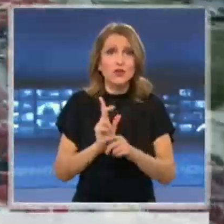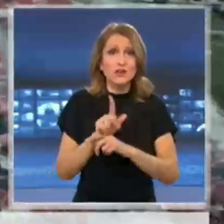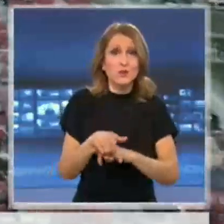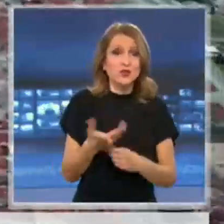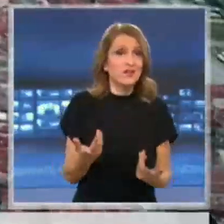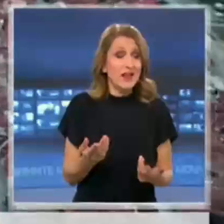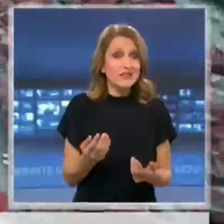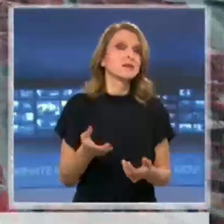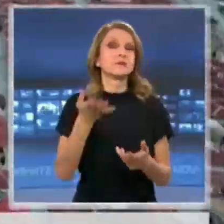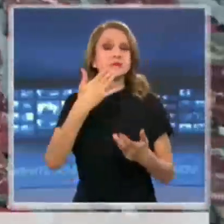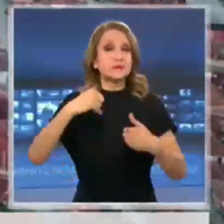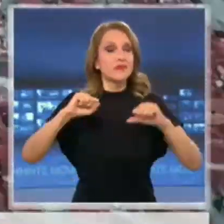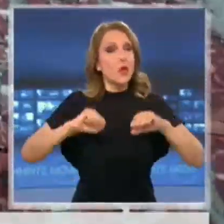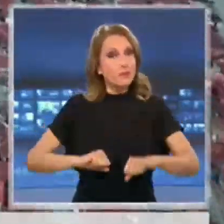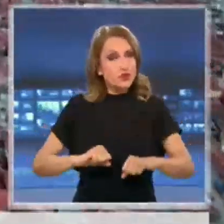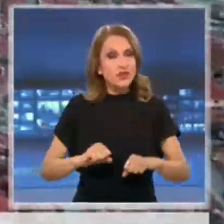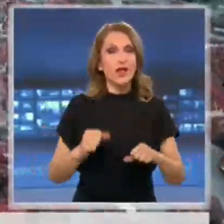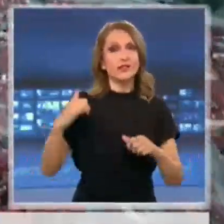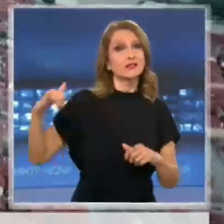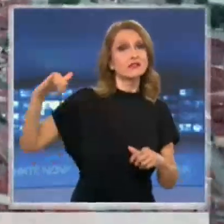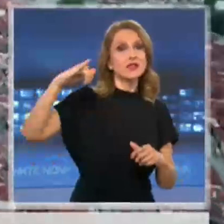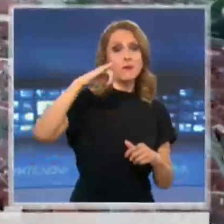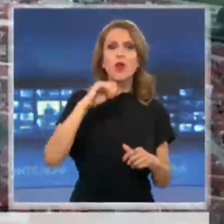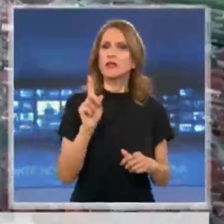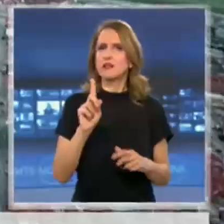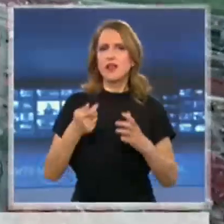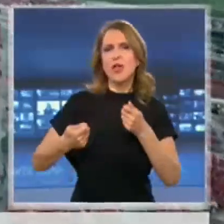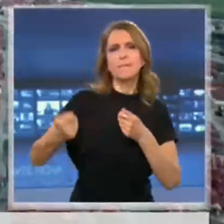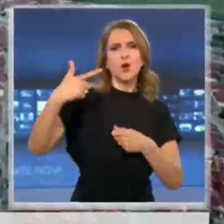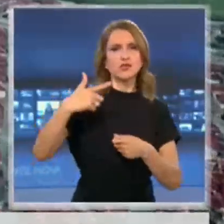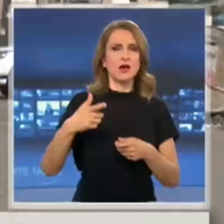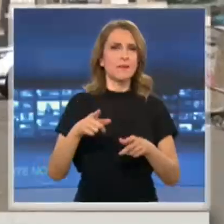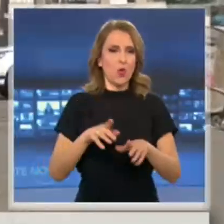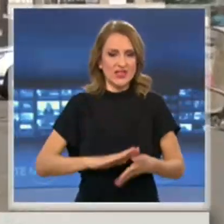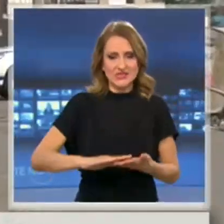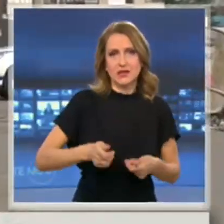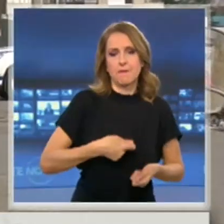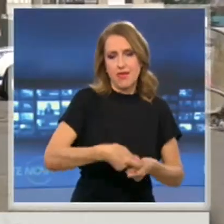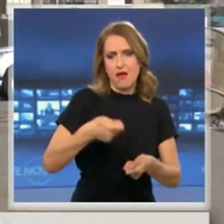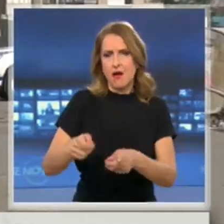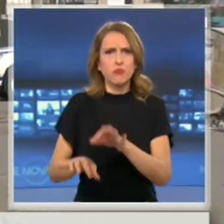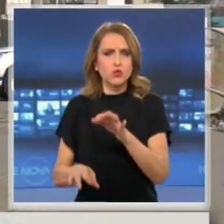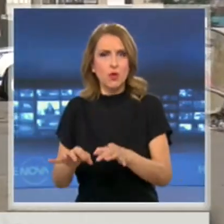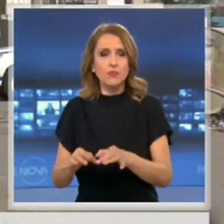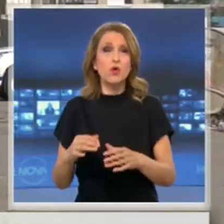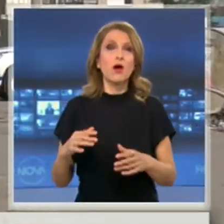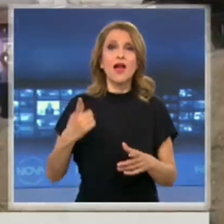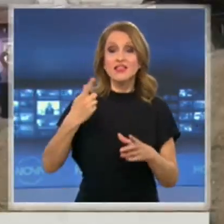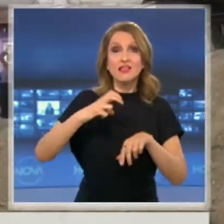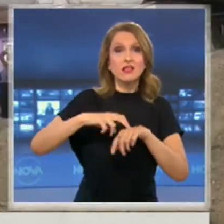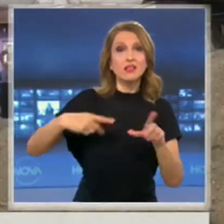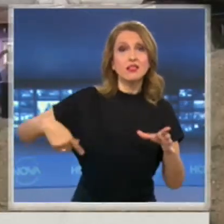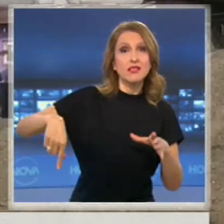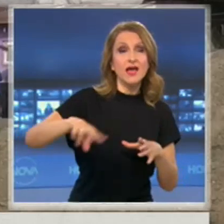Според общината, дезинфекцията с самолет не е по-скъпа от наземната. За декар площ цената е 2,60 лева.